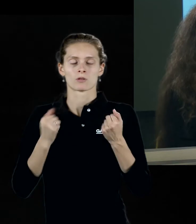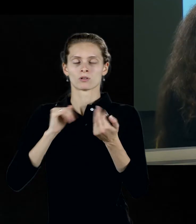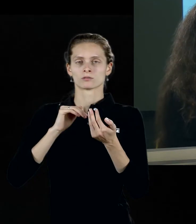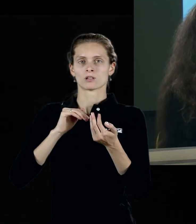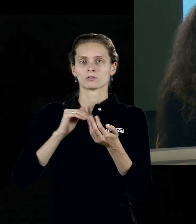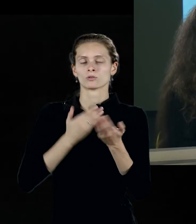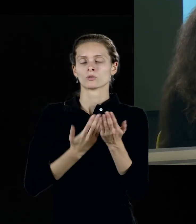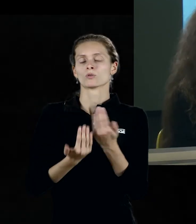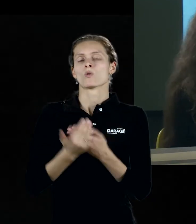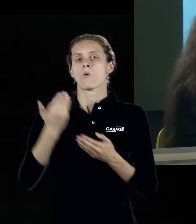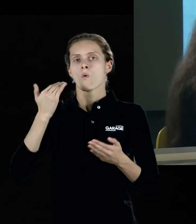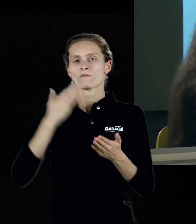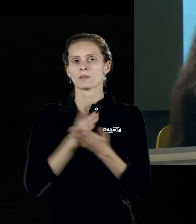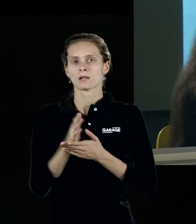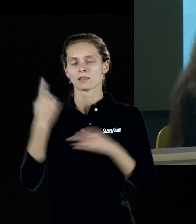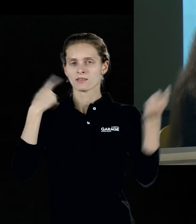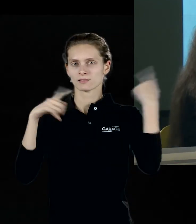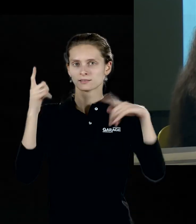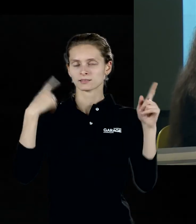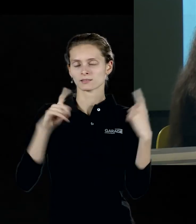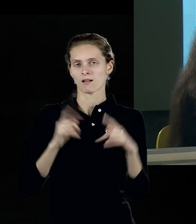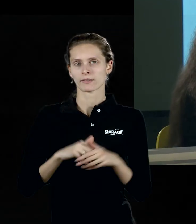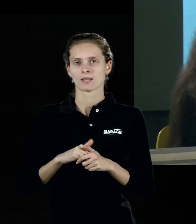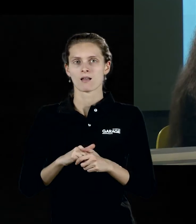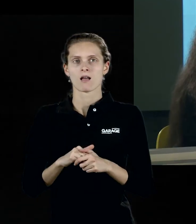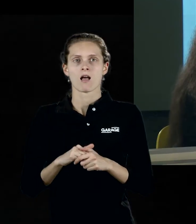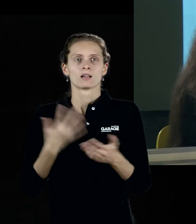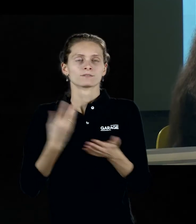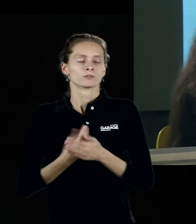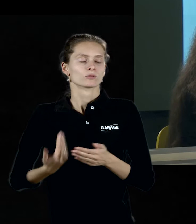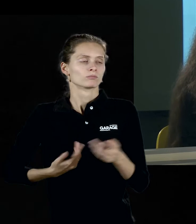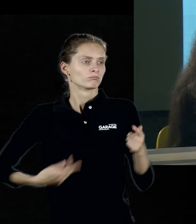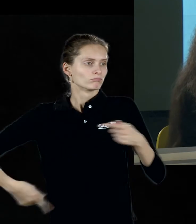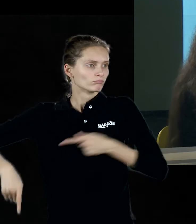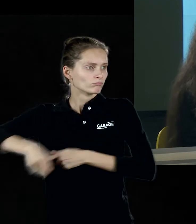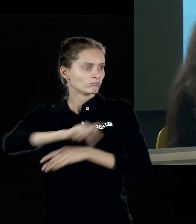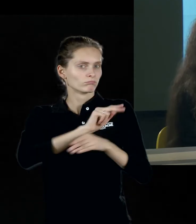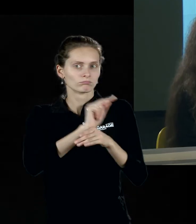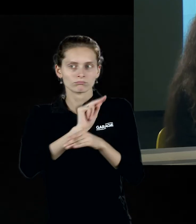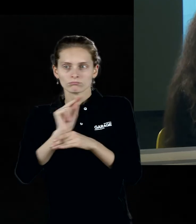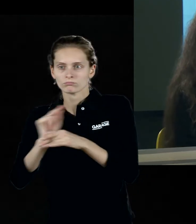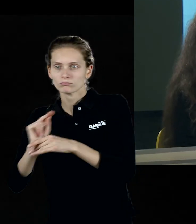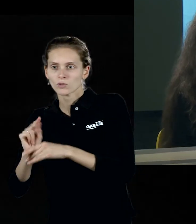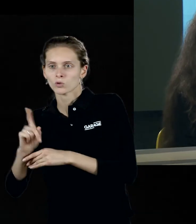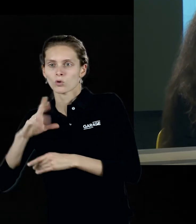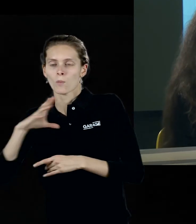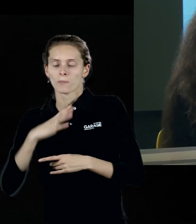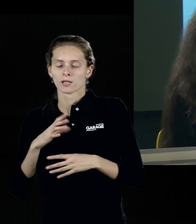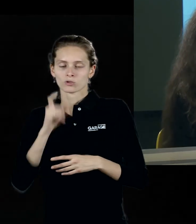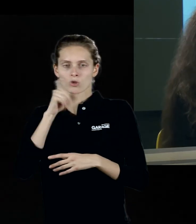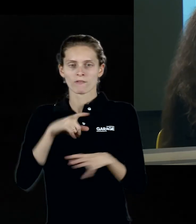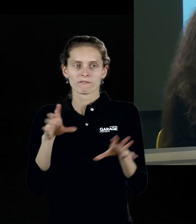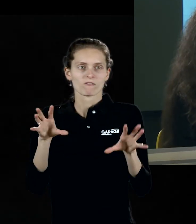и некое программное перестраивание среды обитания с целью перенастроить восприятие человека, его систему